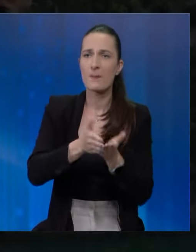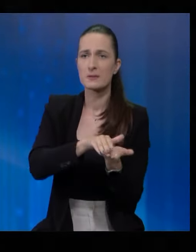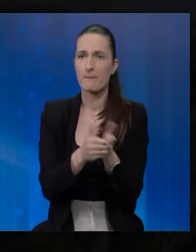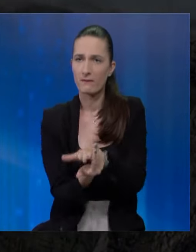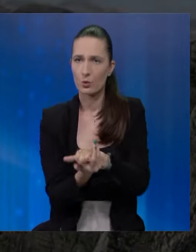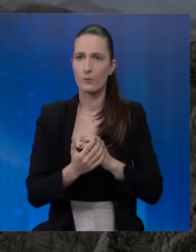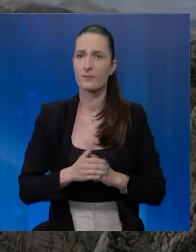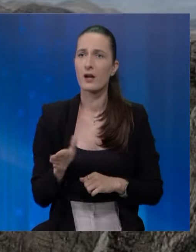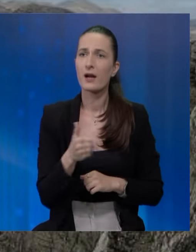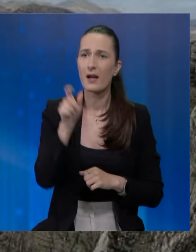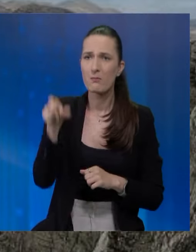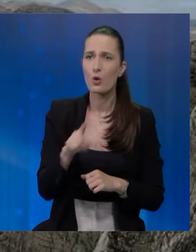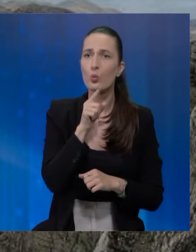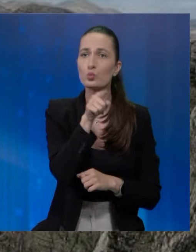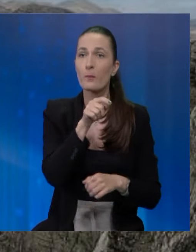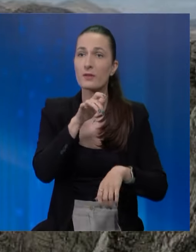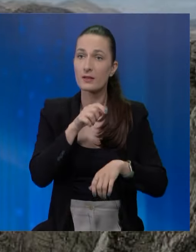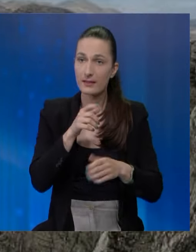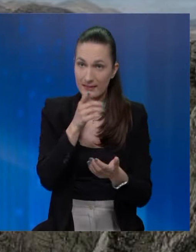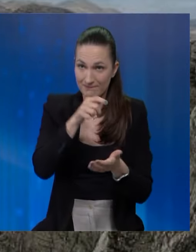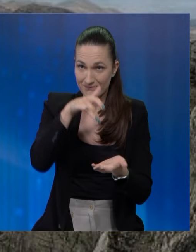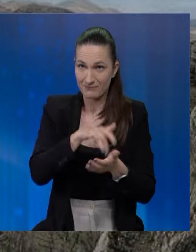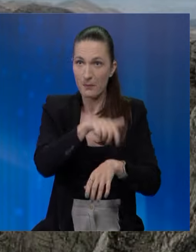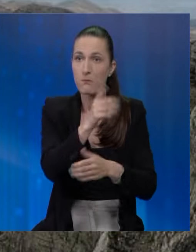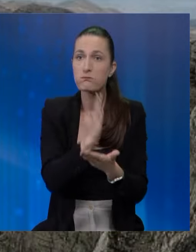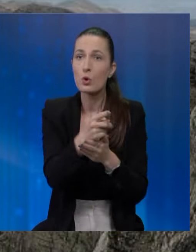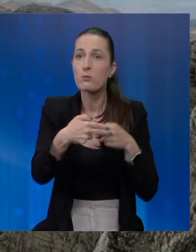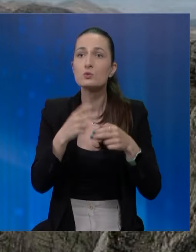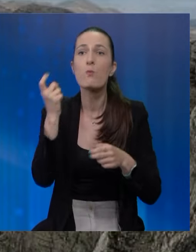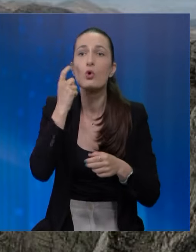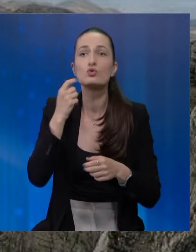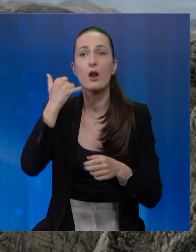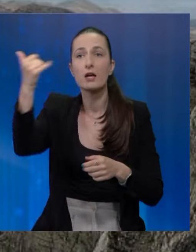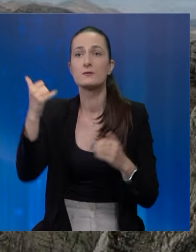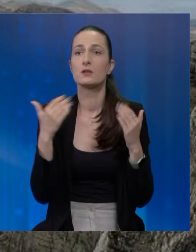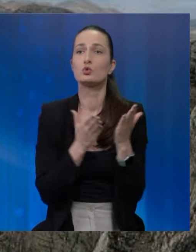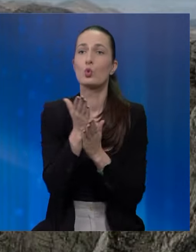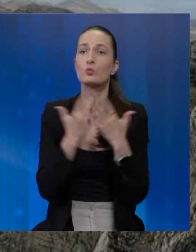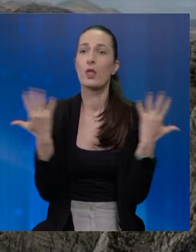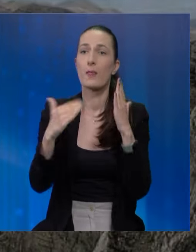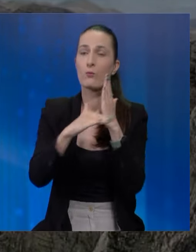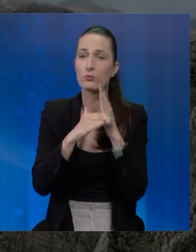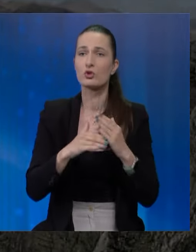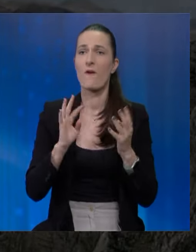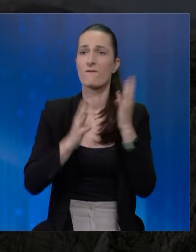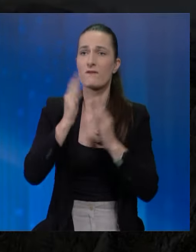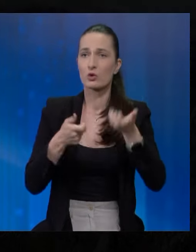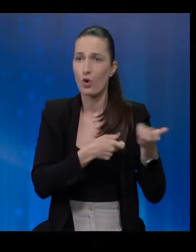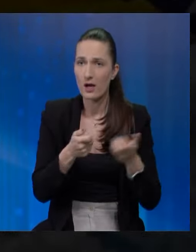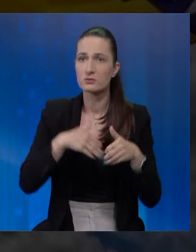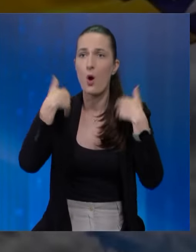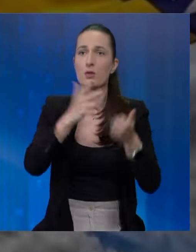prevrnuo. Ribar koji je u tom trenutku bio u blizini, pokušao je nazvati službu hitne pomoći vatrogasce, a onda i